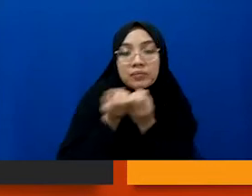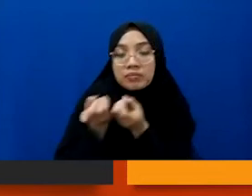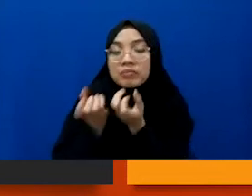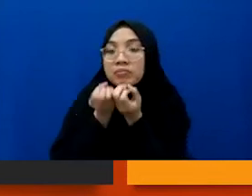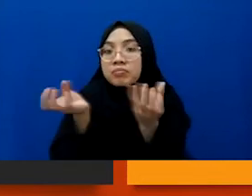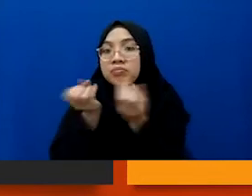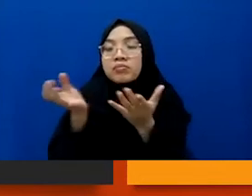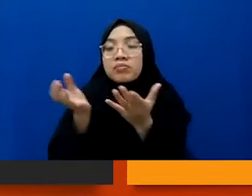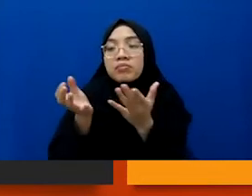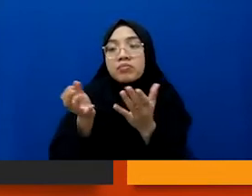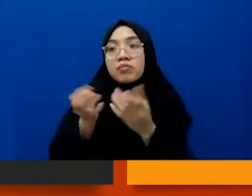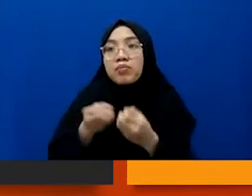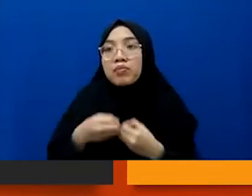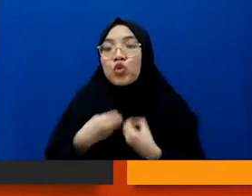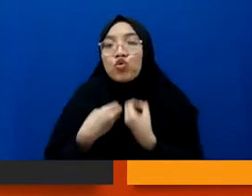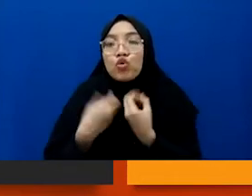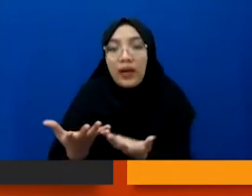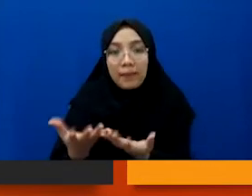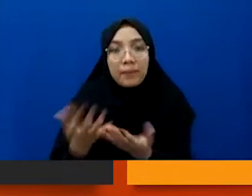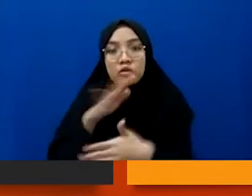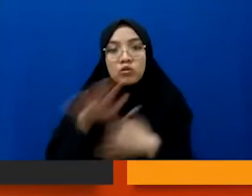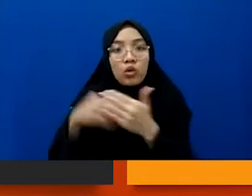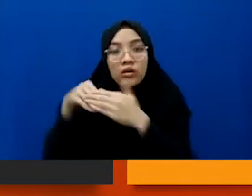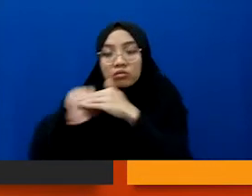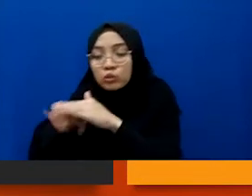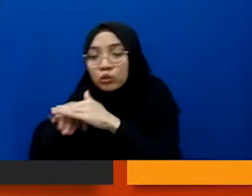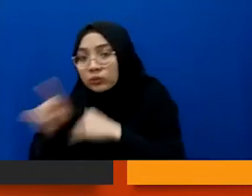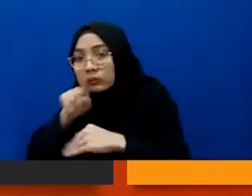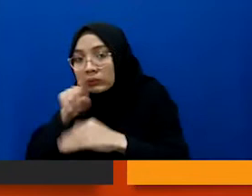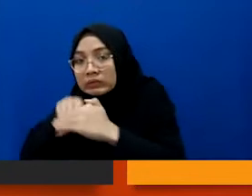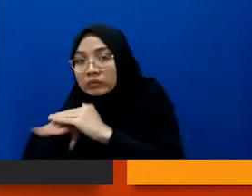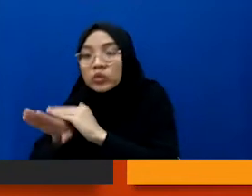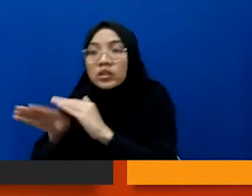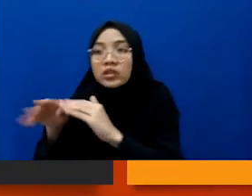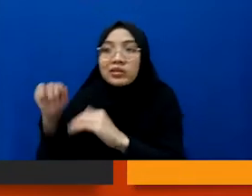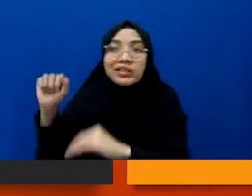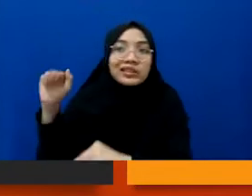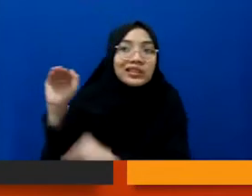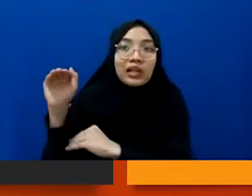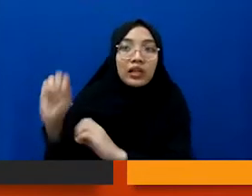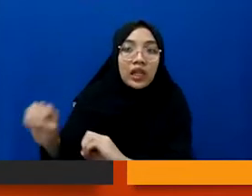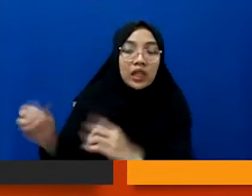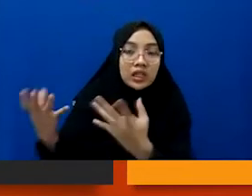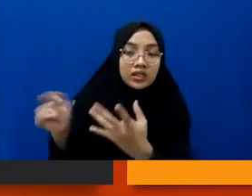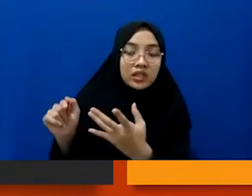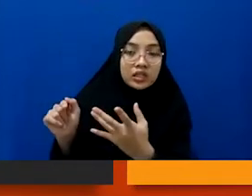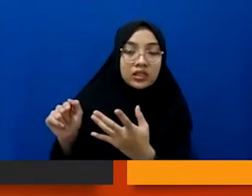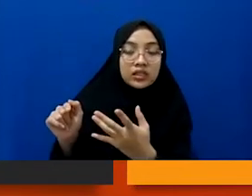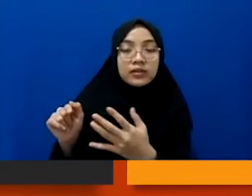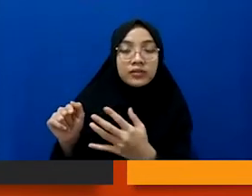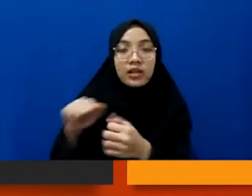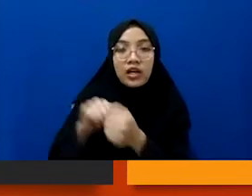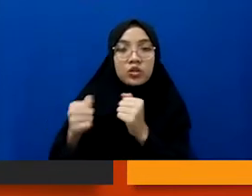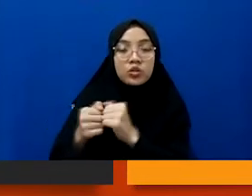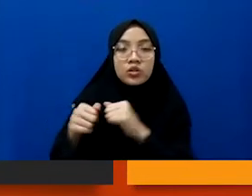mengungkap sebuah sesuatu yang disembunyikan, gitu kan, sebuah kejahatan yang terjadi, sebuah kasus